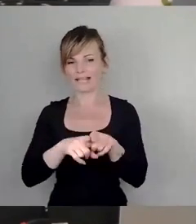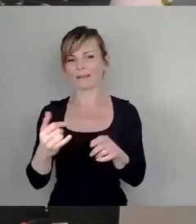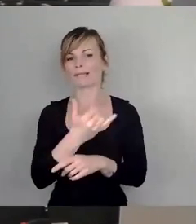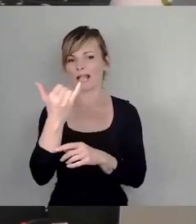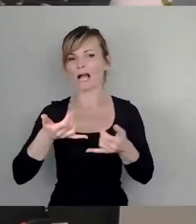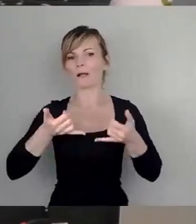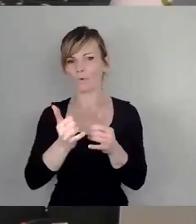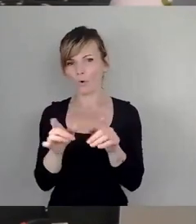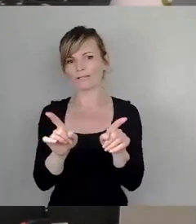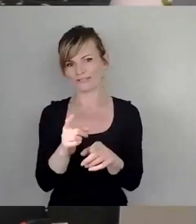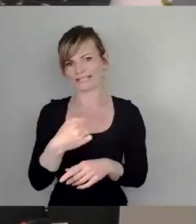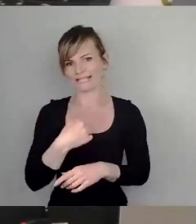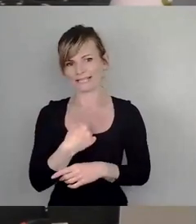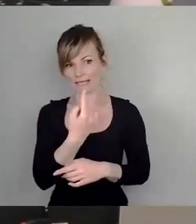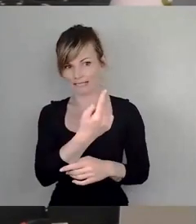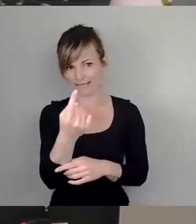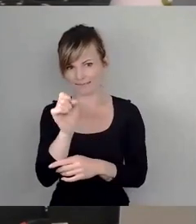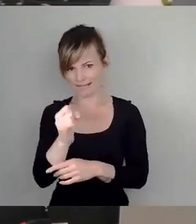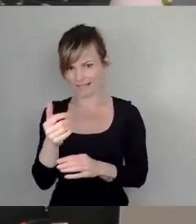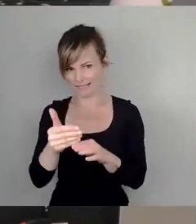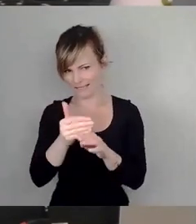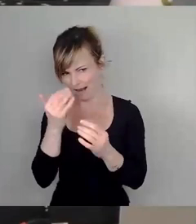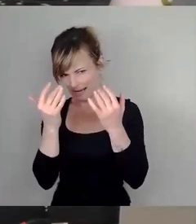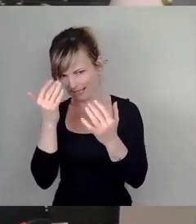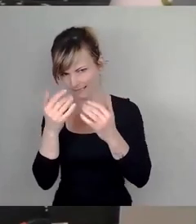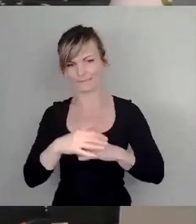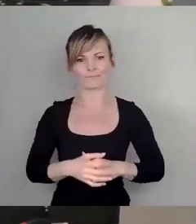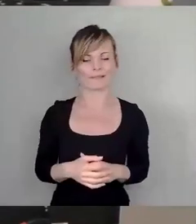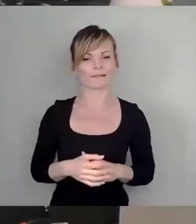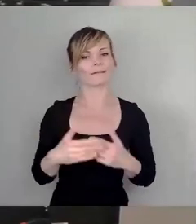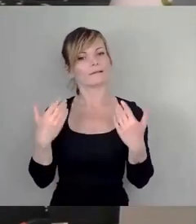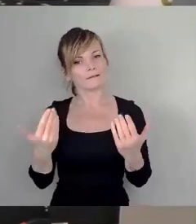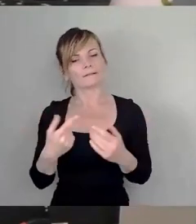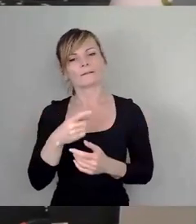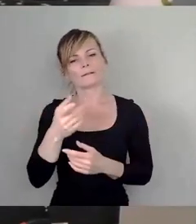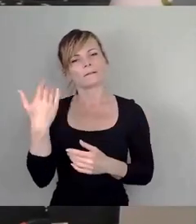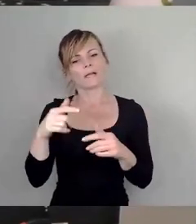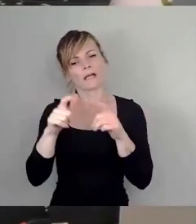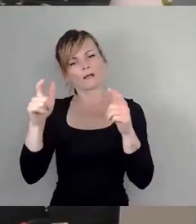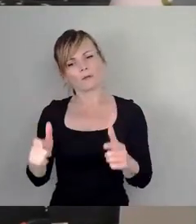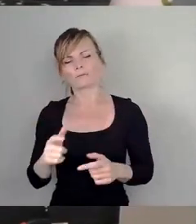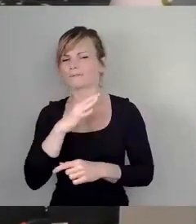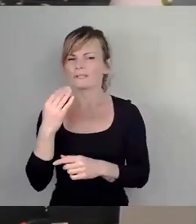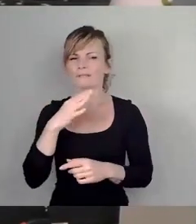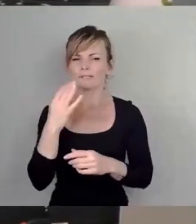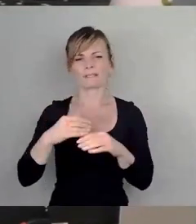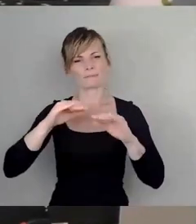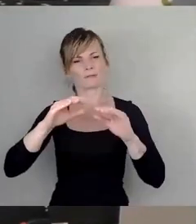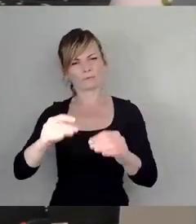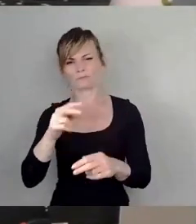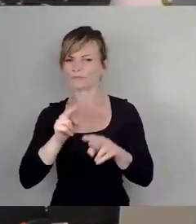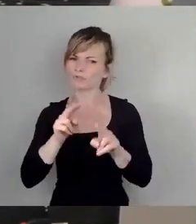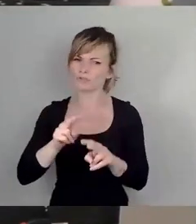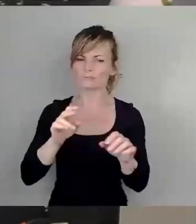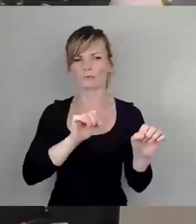Besonderheit, er war schon damals ein für sehr viele Zwecke nutzbares Gebäude. Ein solches hat es in der ganzen DDR damals nicht gegeben.